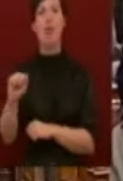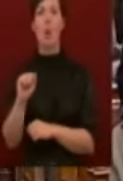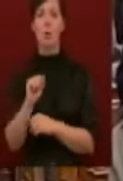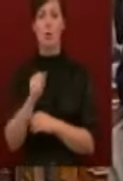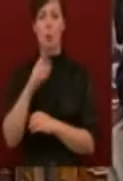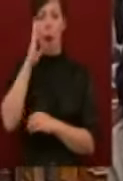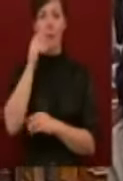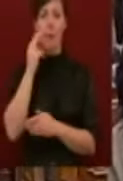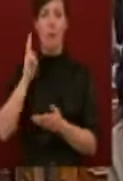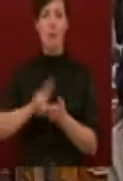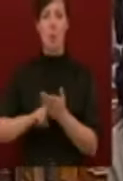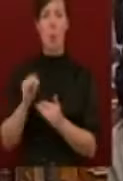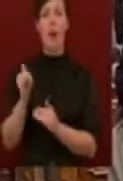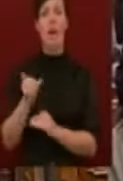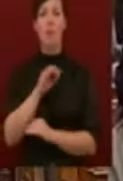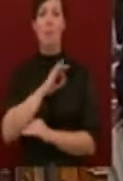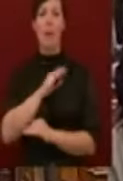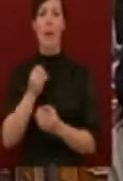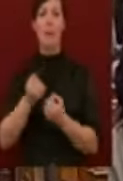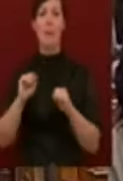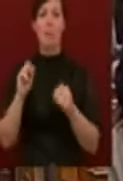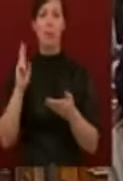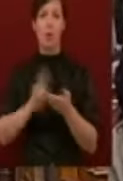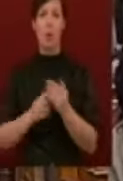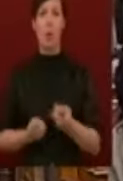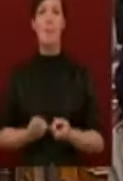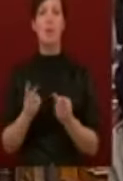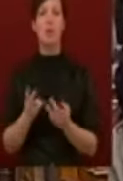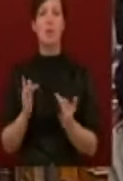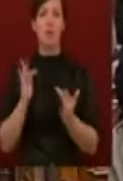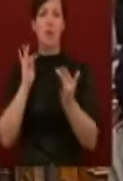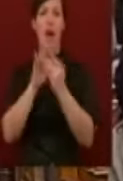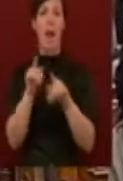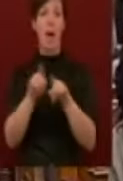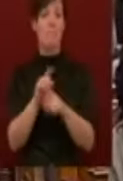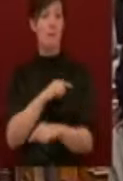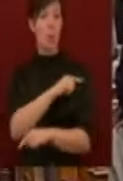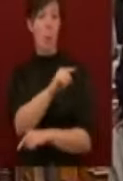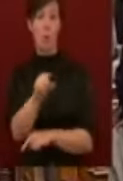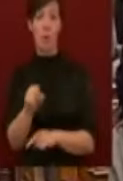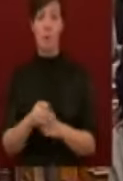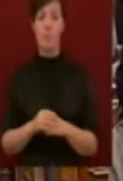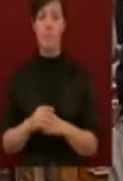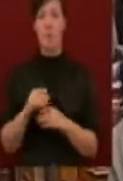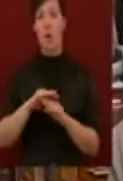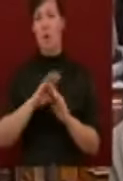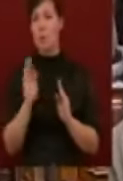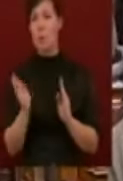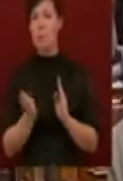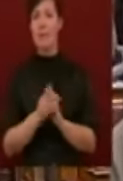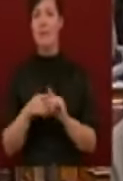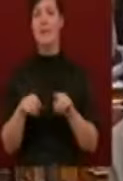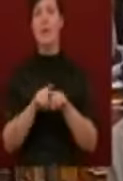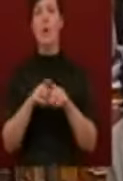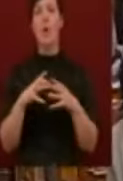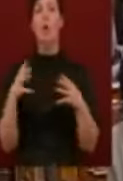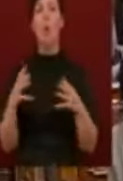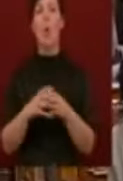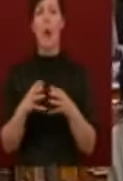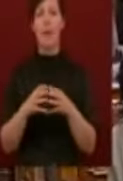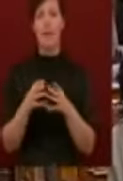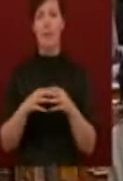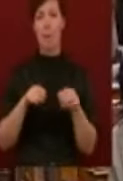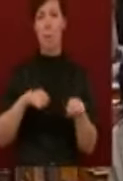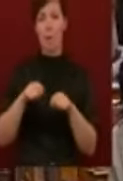és polgári szabadságjogok megsértése miatt, mint önök. Az, hogy mindez egy olyan koalíció kormányzásának idején